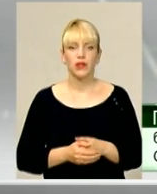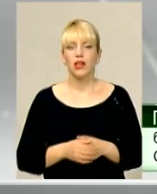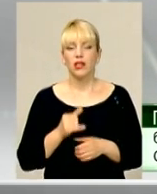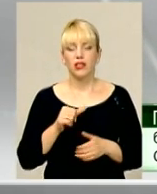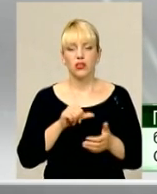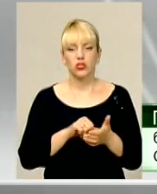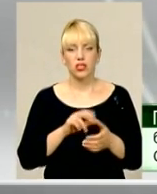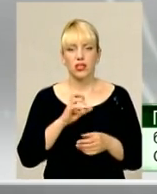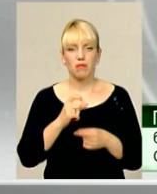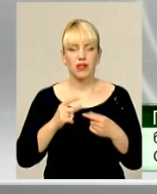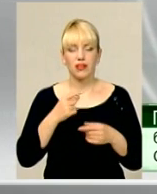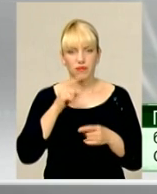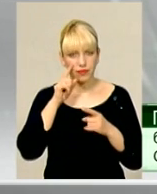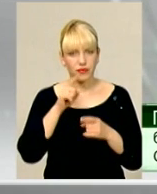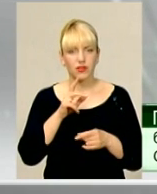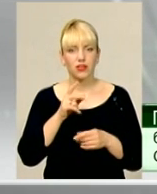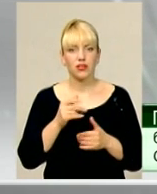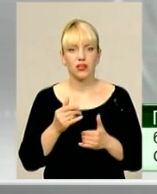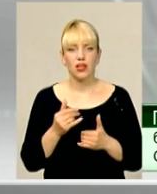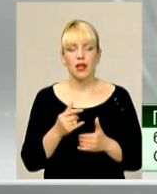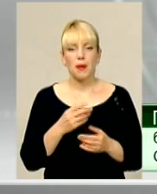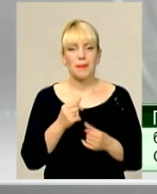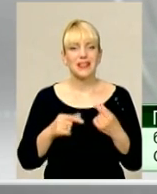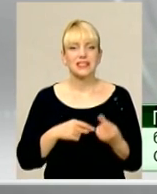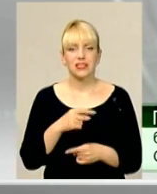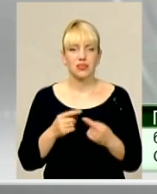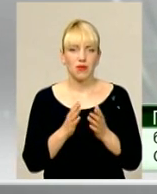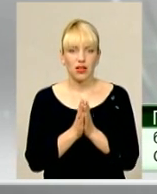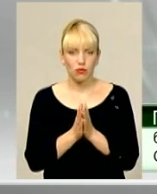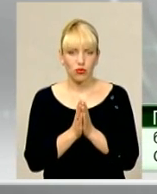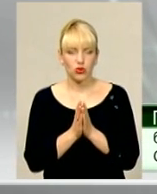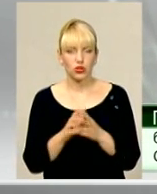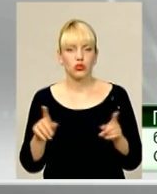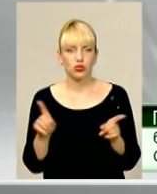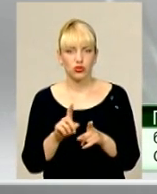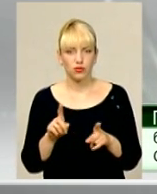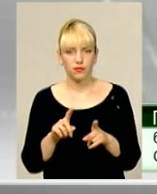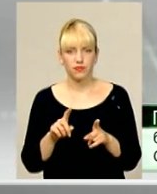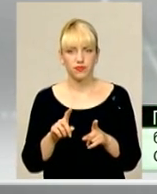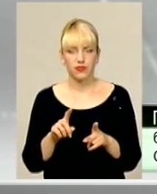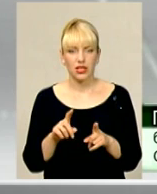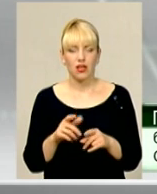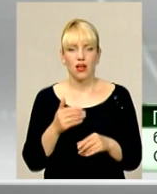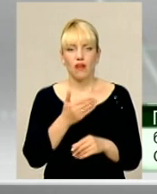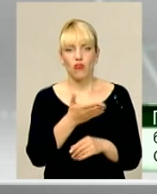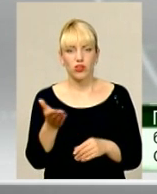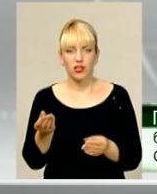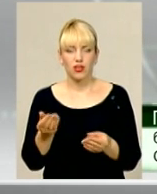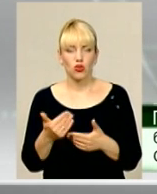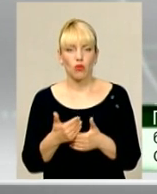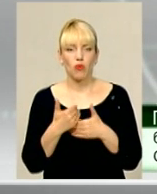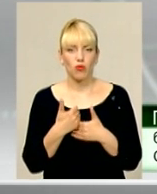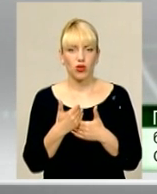частності на бізнесменів. І при нагоді я хотів би до них звернутися, щоб вони помогли.